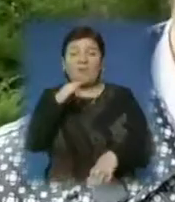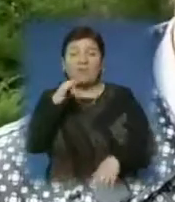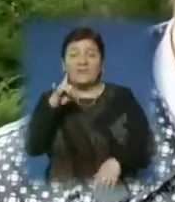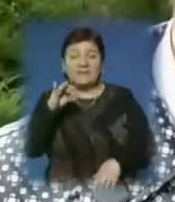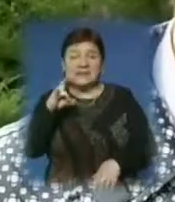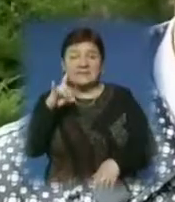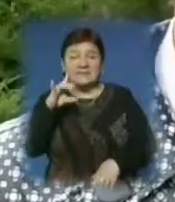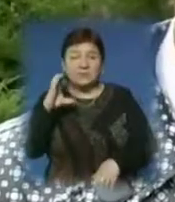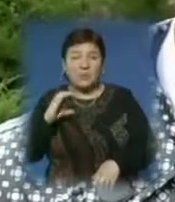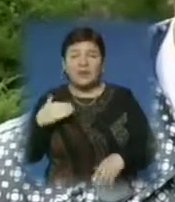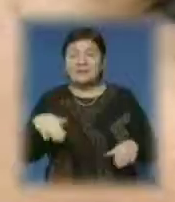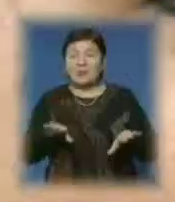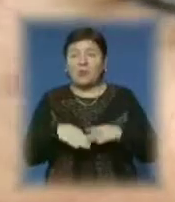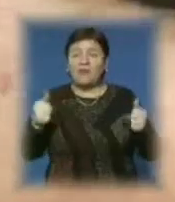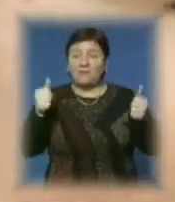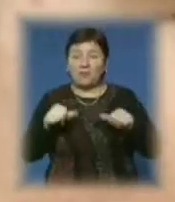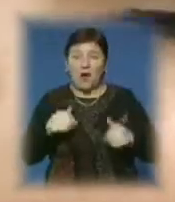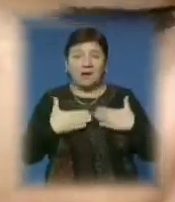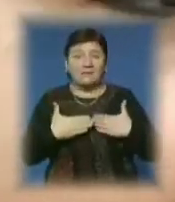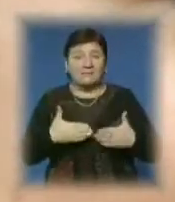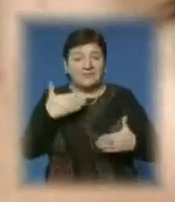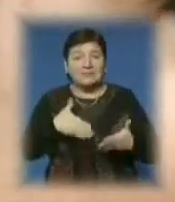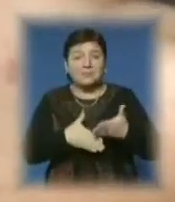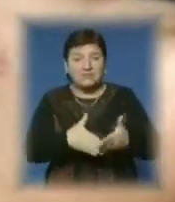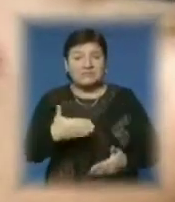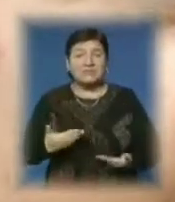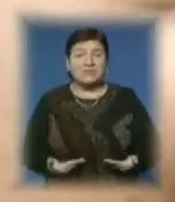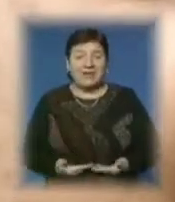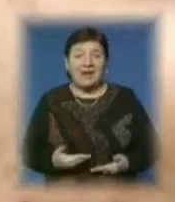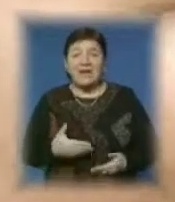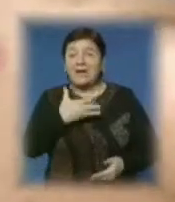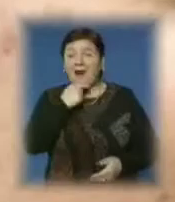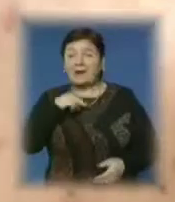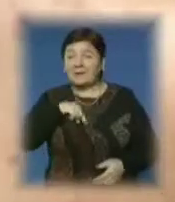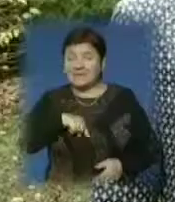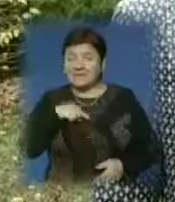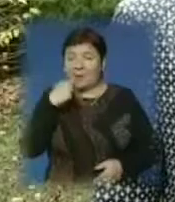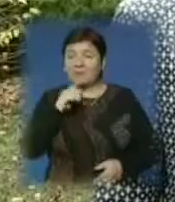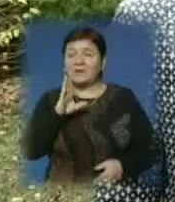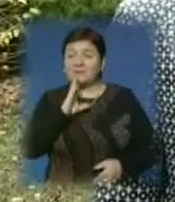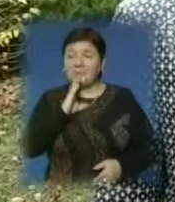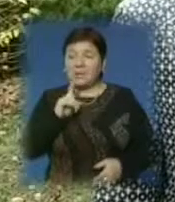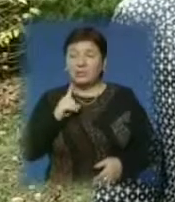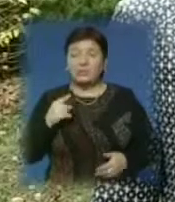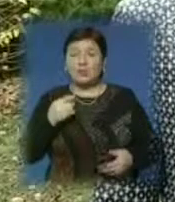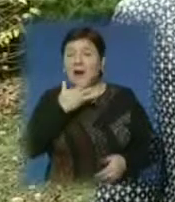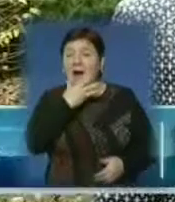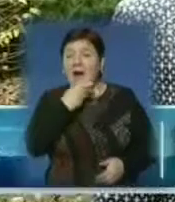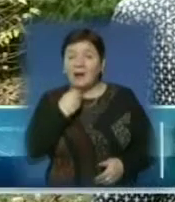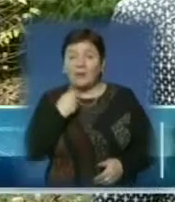Запорука відмінної фізичної форми – це активний спосіб життя та гарний настрій, переконана спортсменка. «Щоб гарно виглядати,